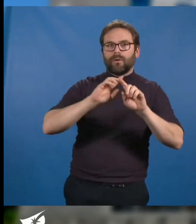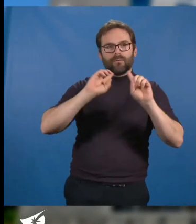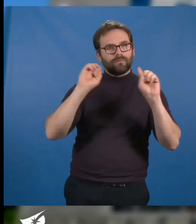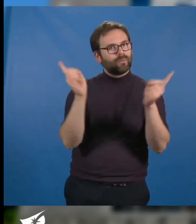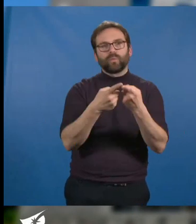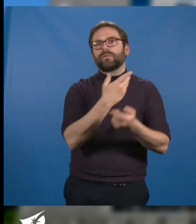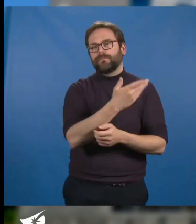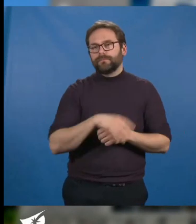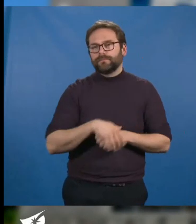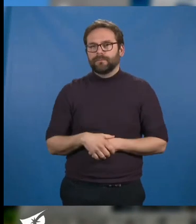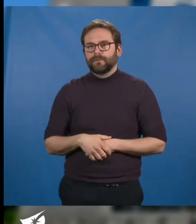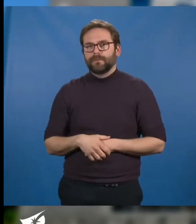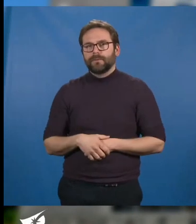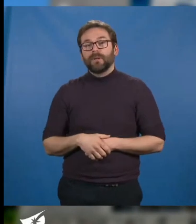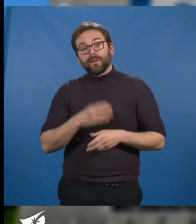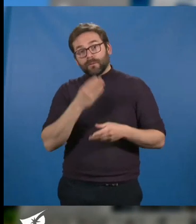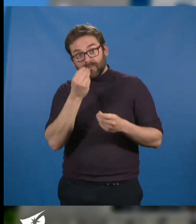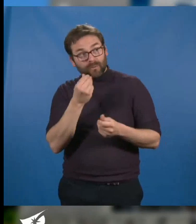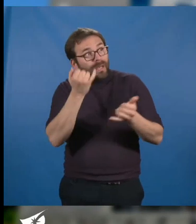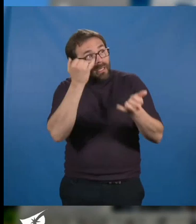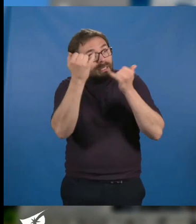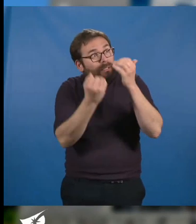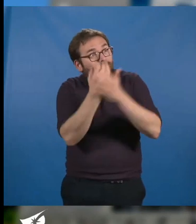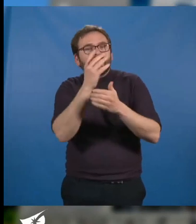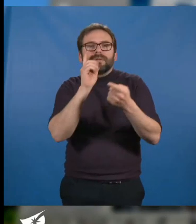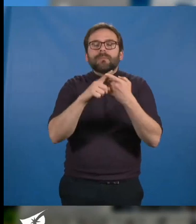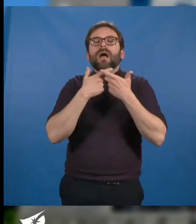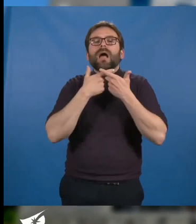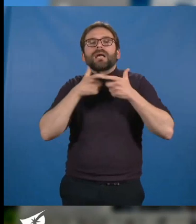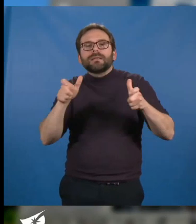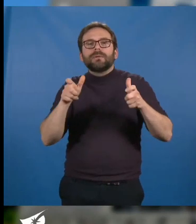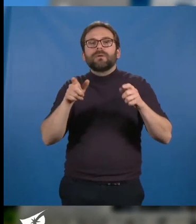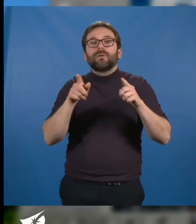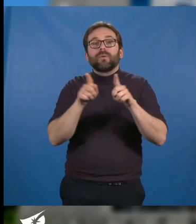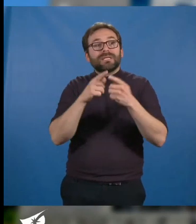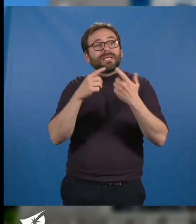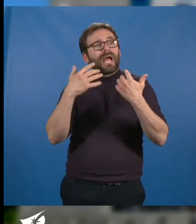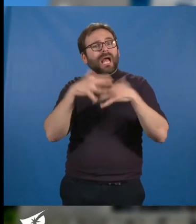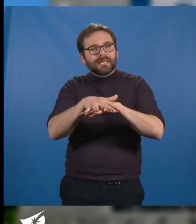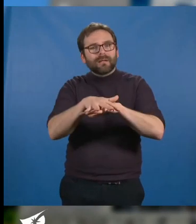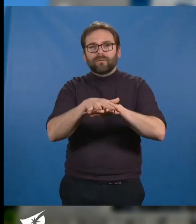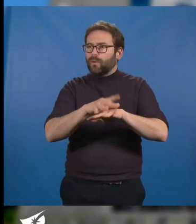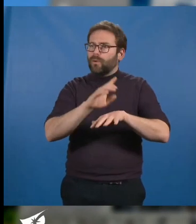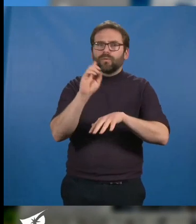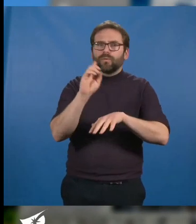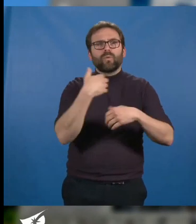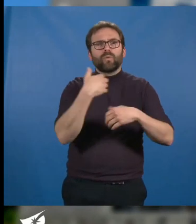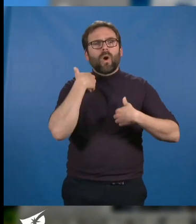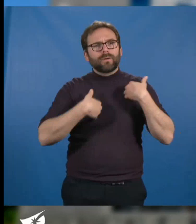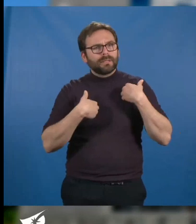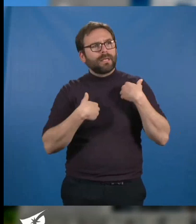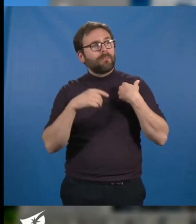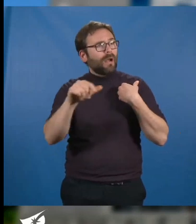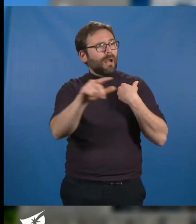Il me semble que des idées neuves en matière d'accessibilité et d'intégration à toutes les formes de handicap dans